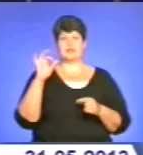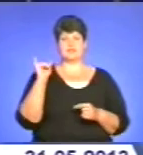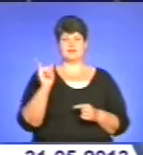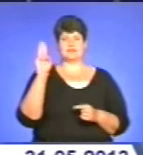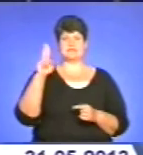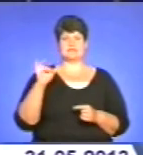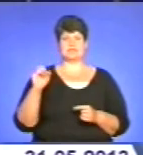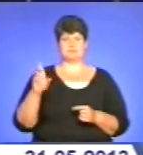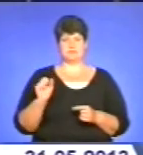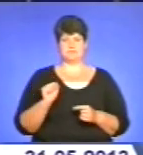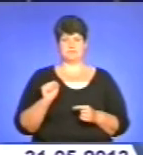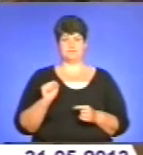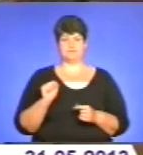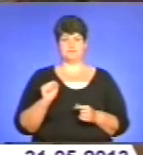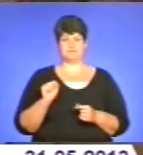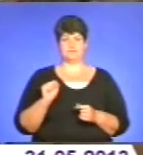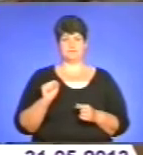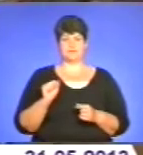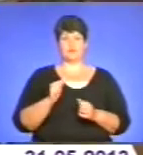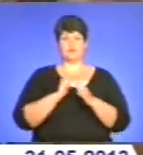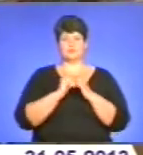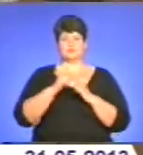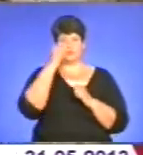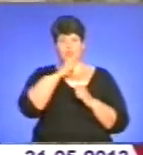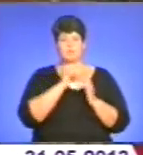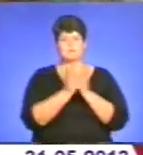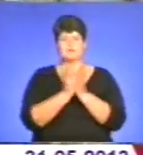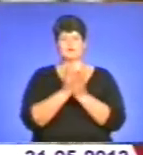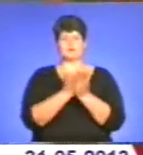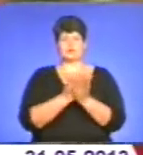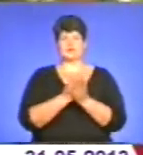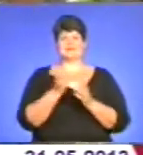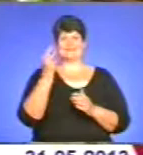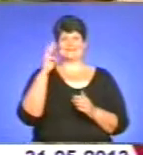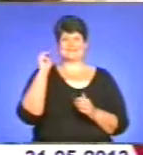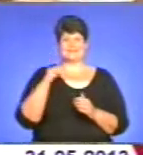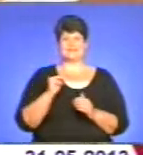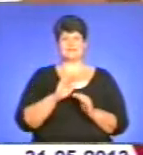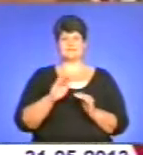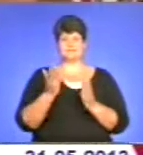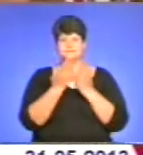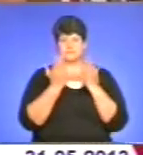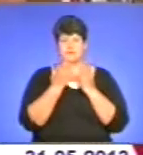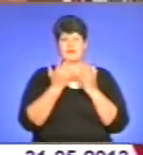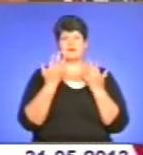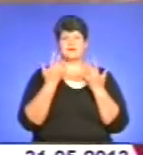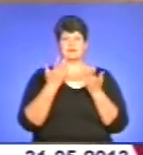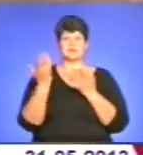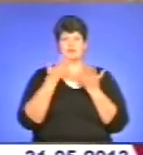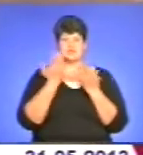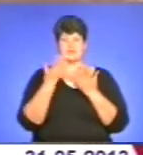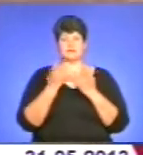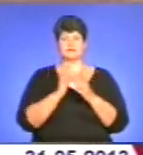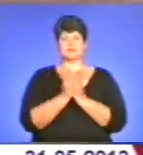Більше про це у сюжеті. Щороку бібліотека обслуговує 13 тисяч читачів, а кількість прочитаних ними видань